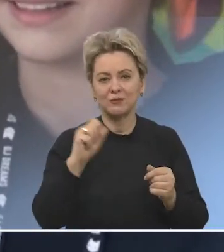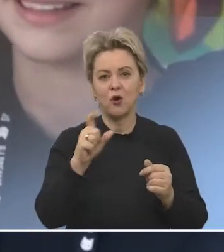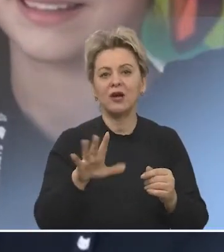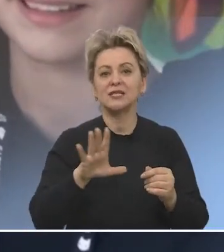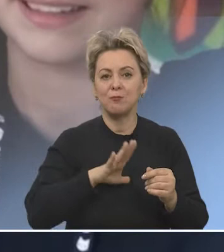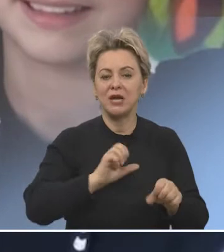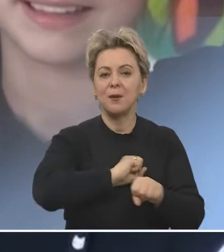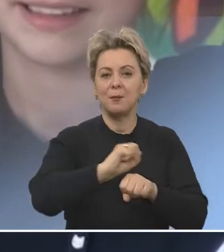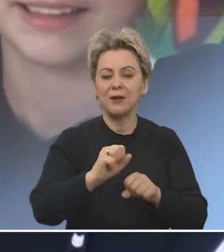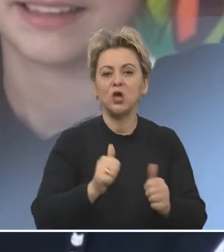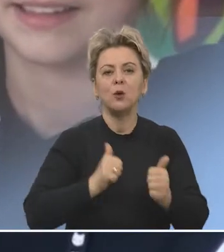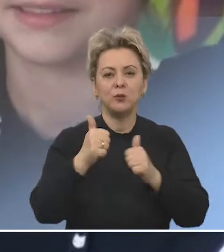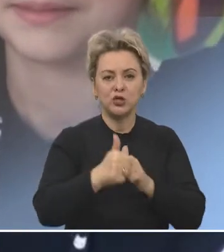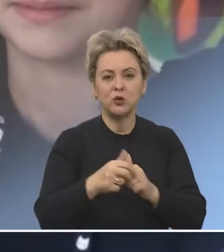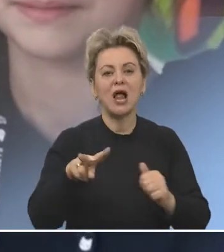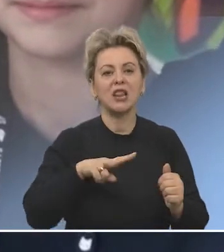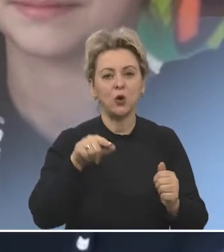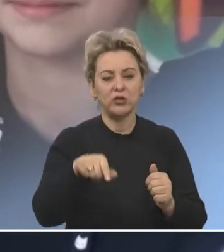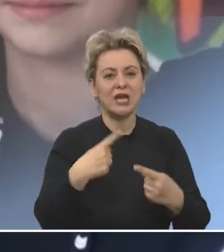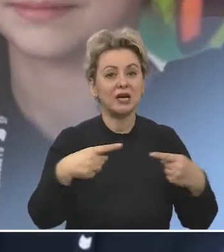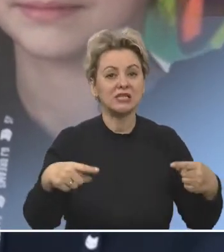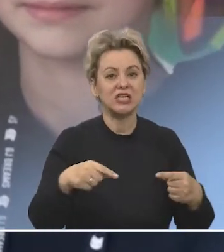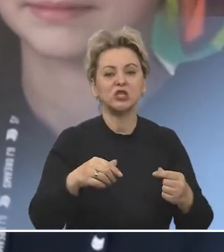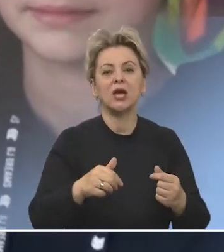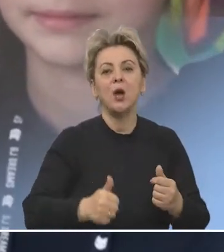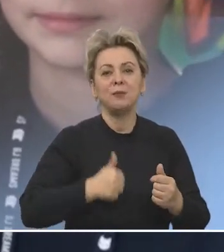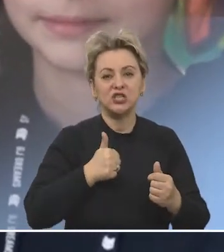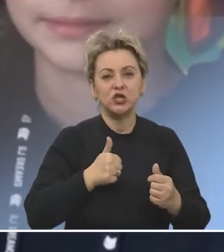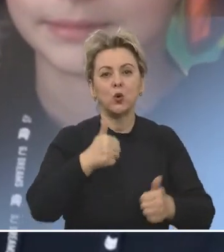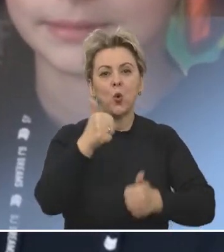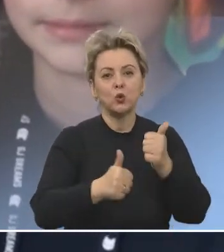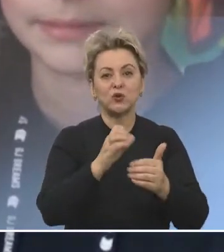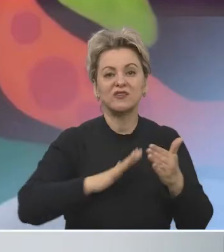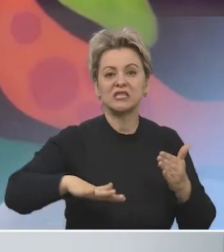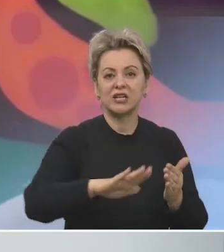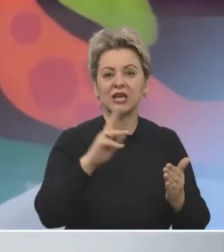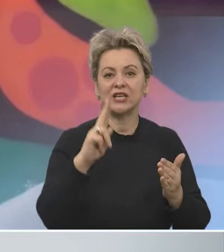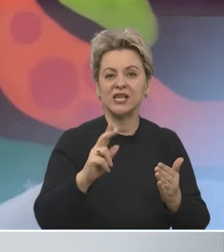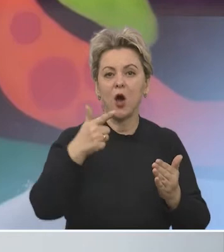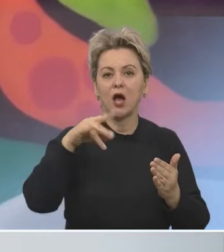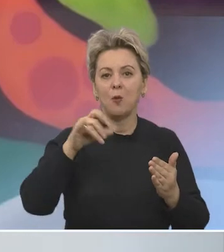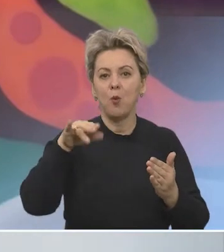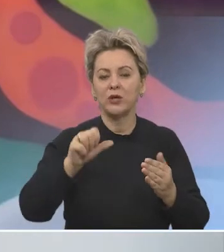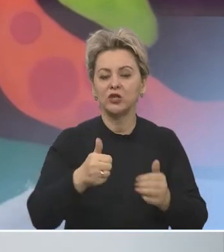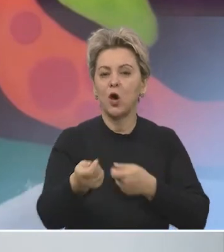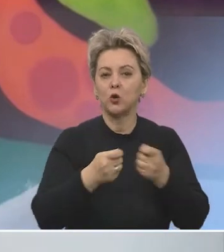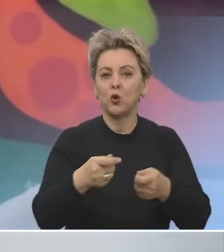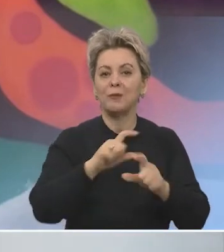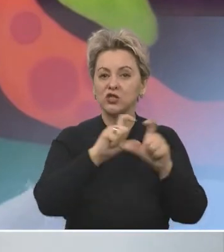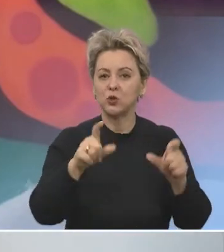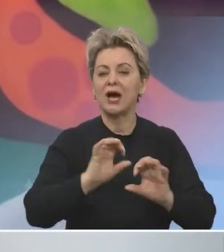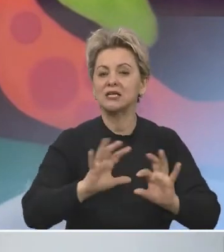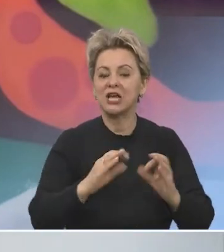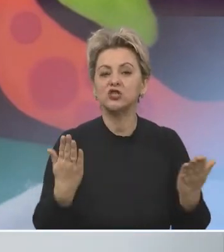неоднократно становились победителями, призерами и лауреатами различных престижных конкурсов страны. Ксения Гапоненко, руководитель